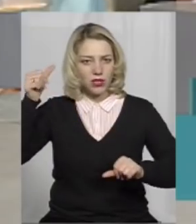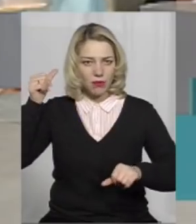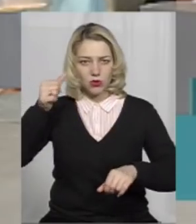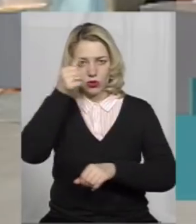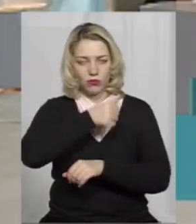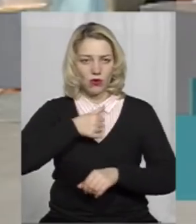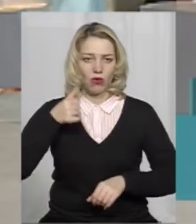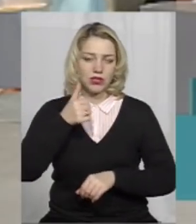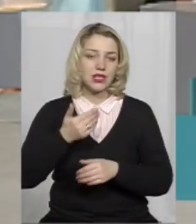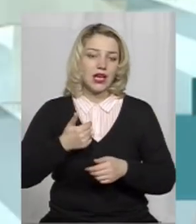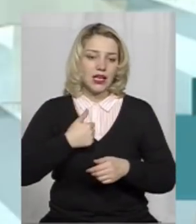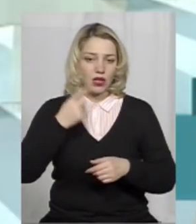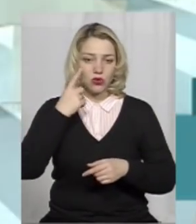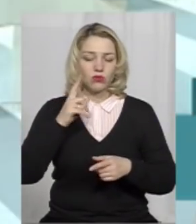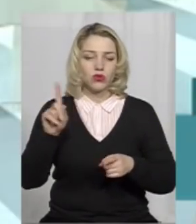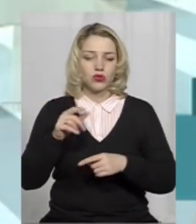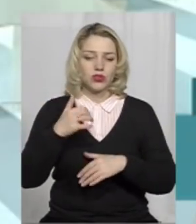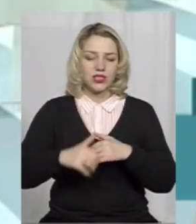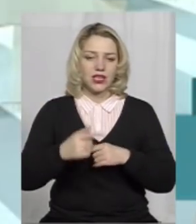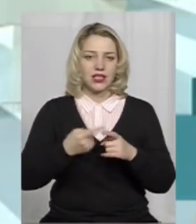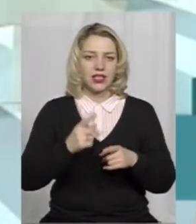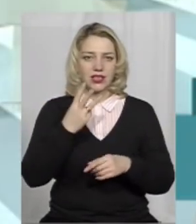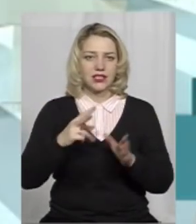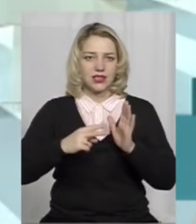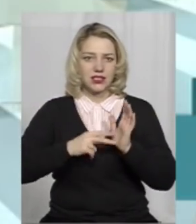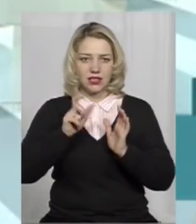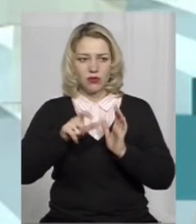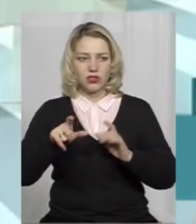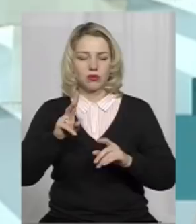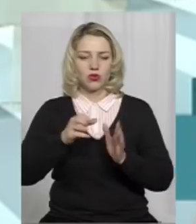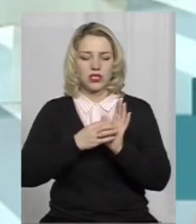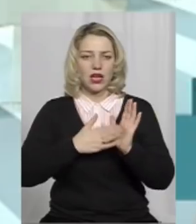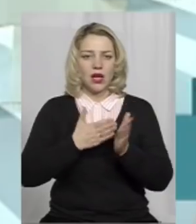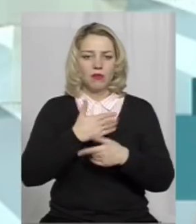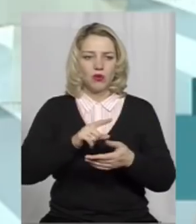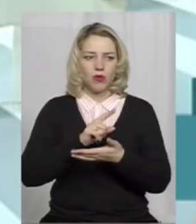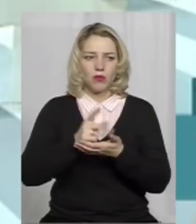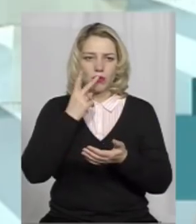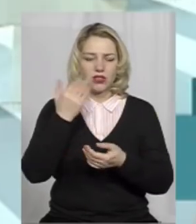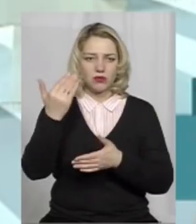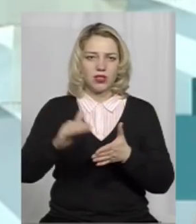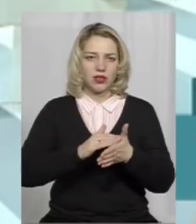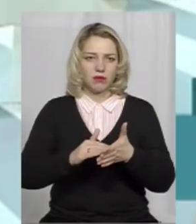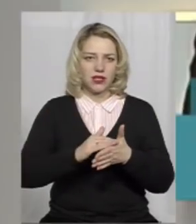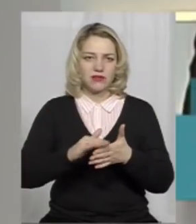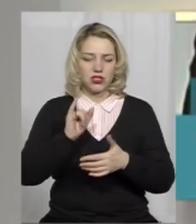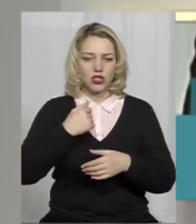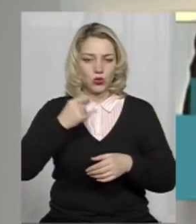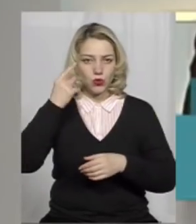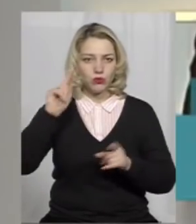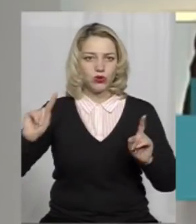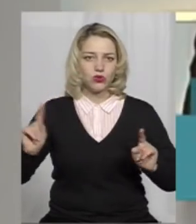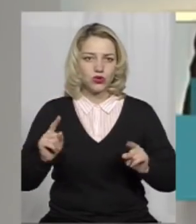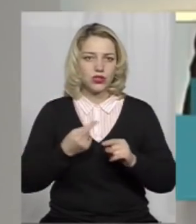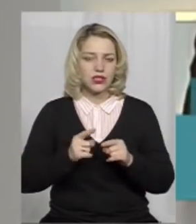році. І я думаю, що серед тих 37 осіб, які зареєстровані, ми обов'язково побачимо їхнє прізвище. Ну, і думаю,